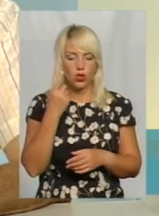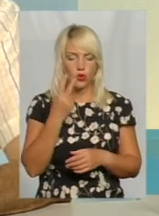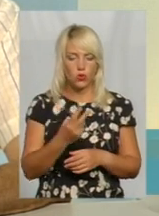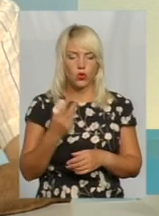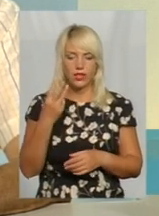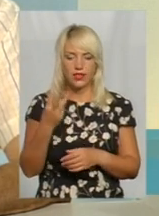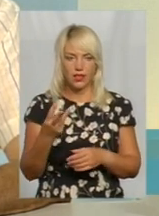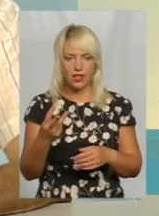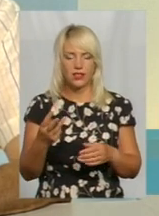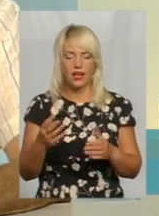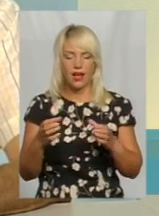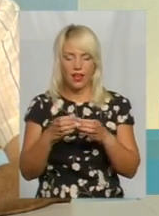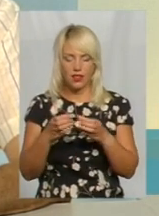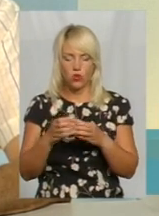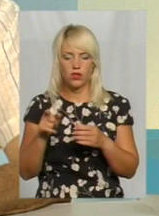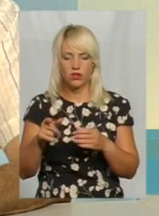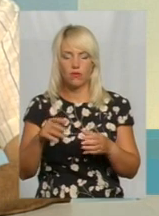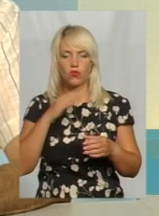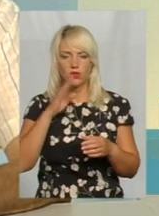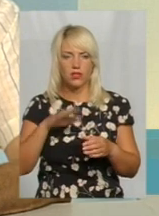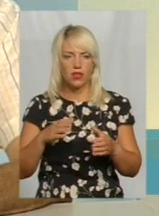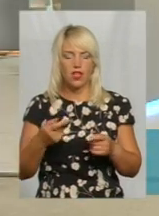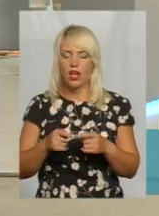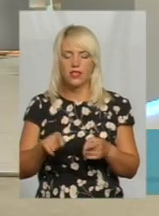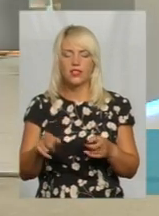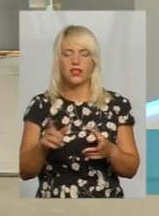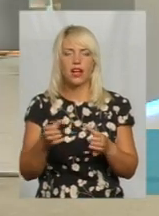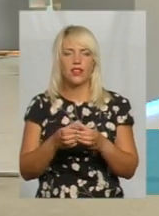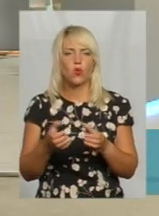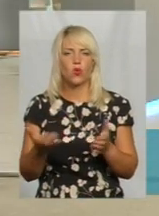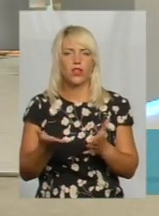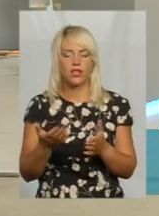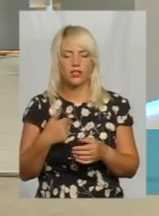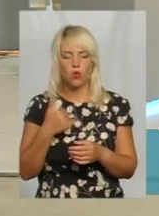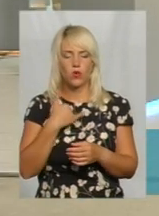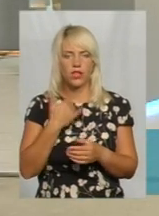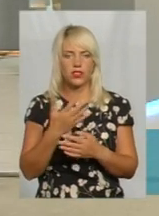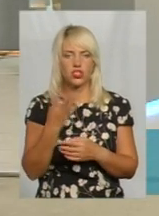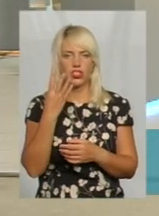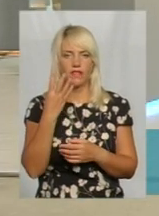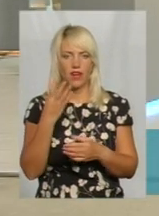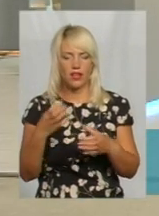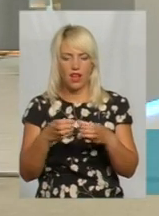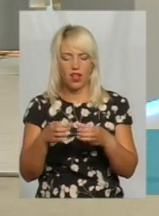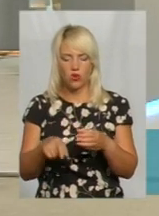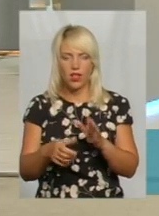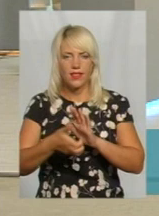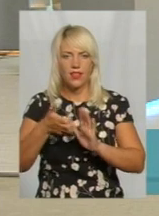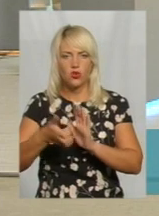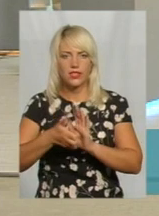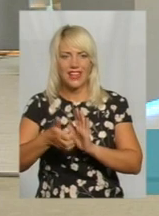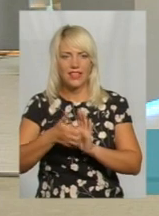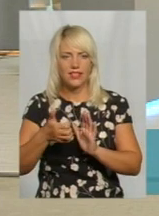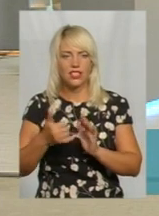там ширини змоги відведення достатньо. Це йдеться про яку категорію? Це в нас про 4-ту категорію йде. 4-ї категорії нам недостатньо, щоб для